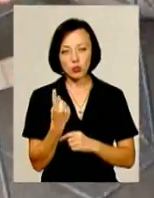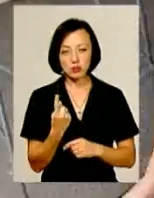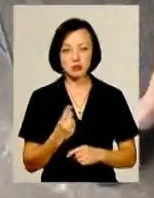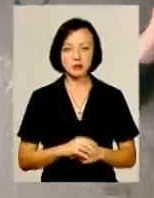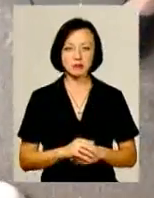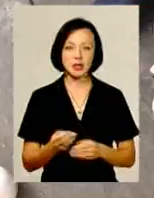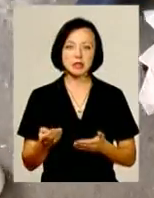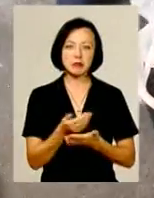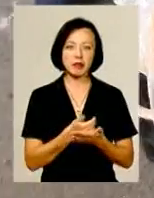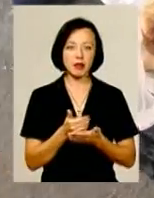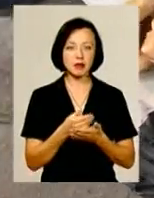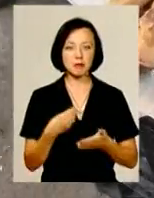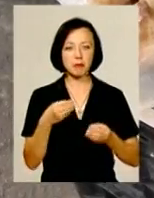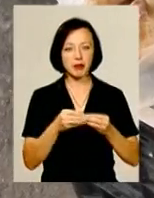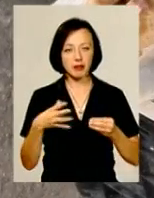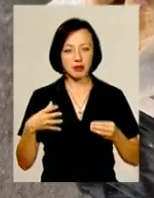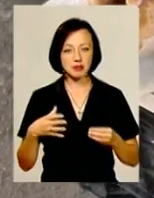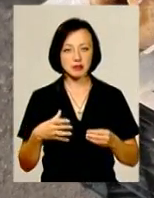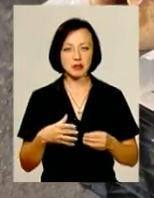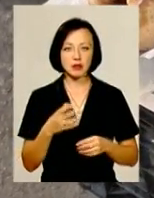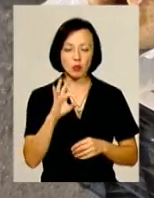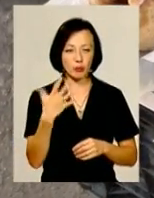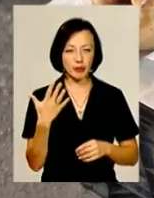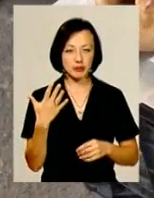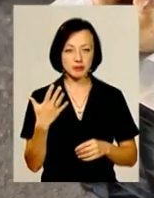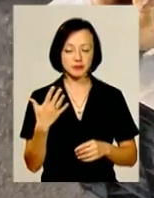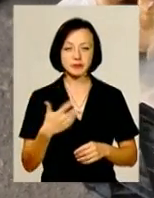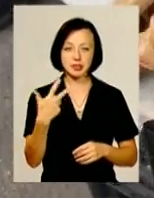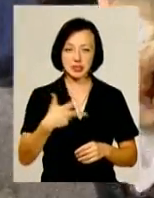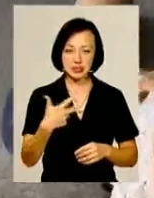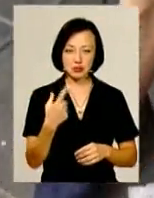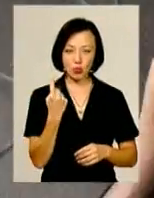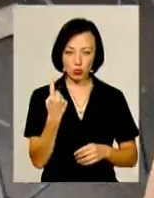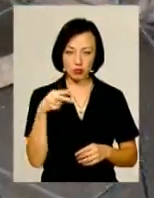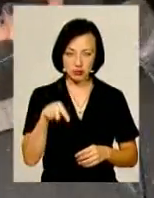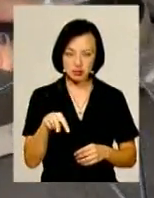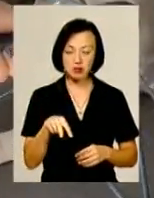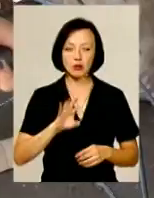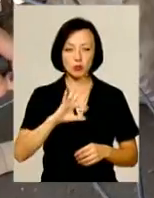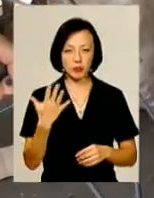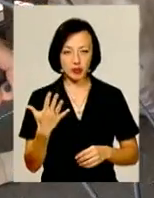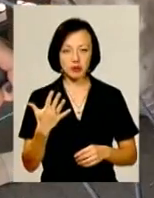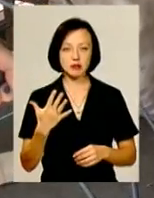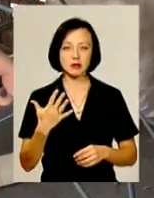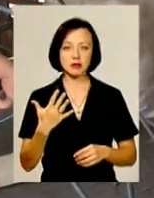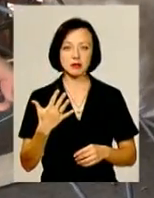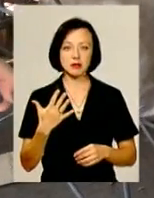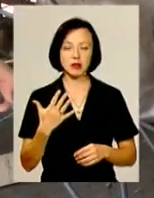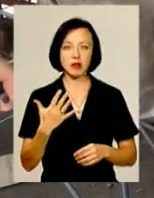Сметана 15 літра, 30 літра, а той 20